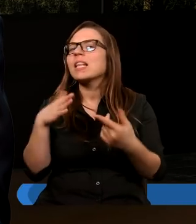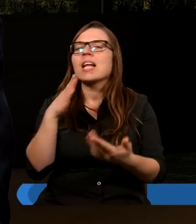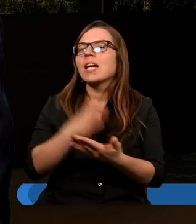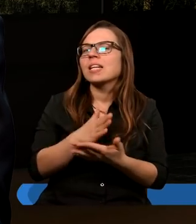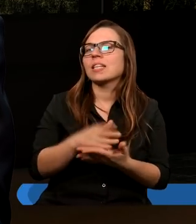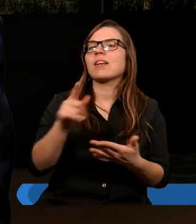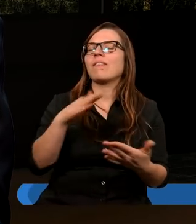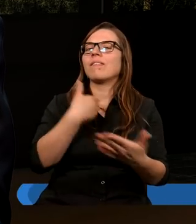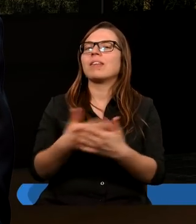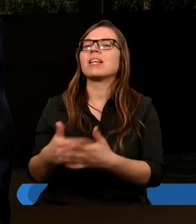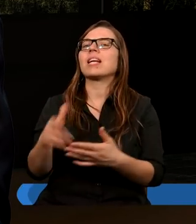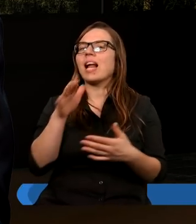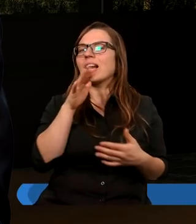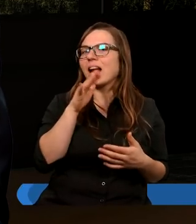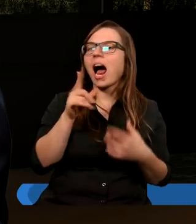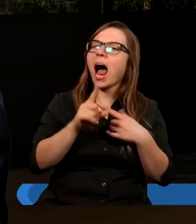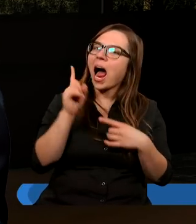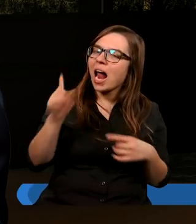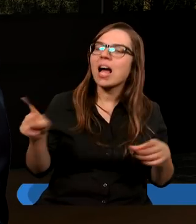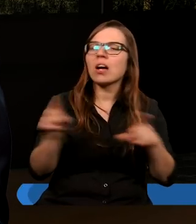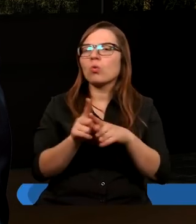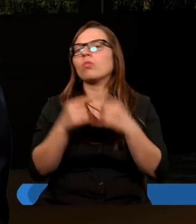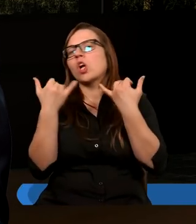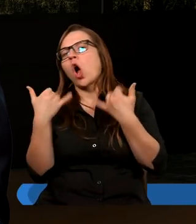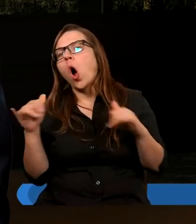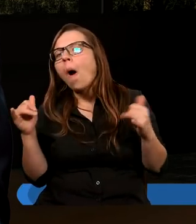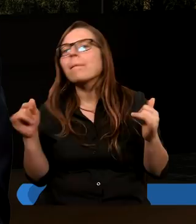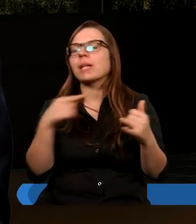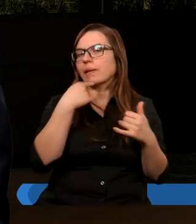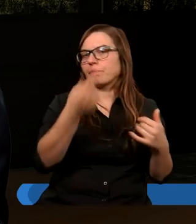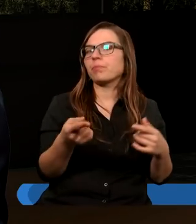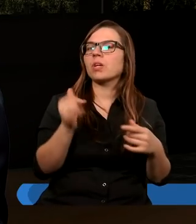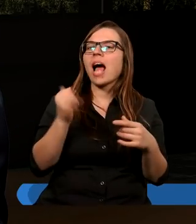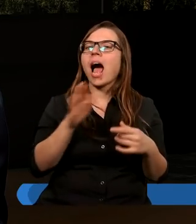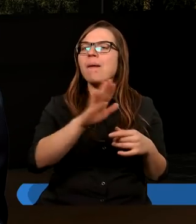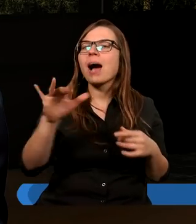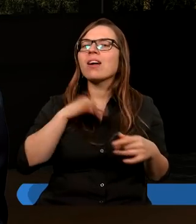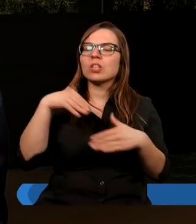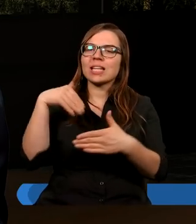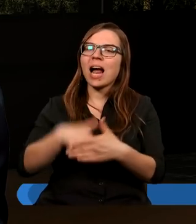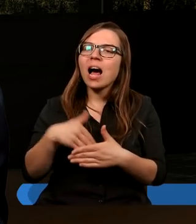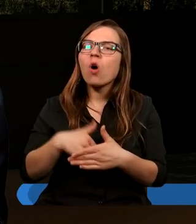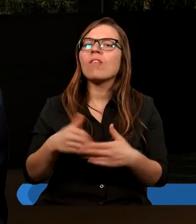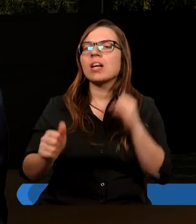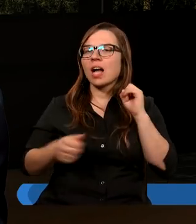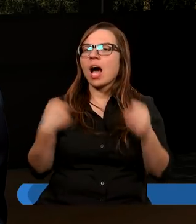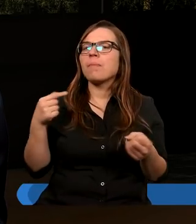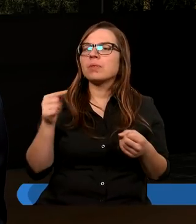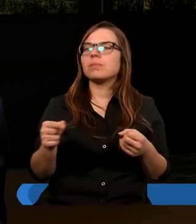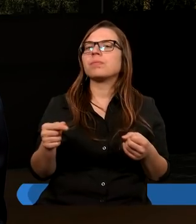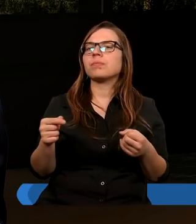wyznawcy Izraela, ale obcy jest powiedziane jak mają się zachować, nawet powiedzieć